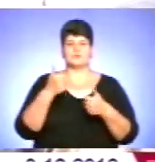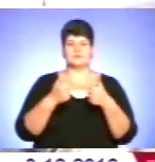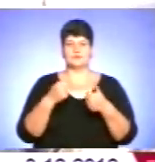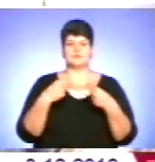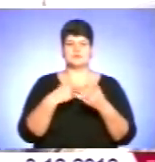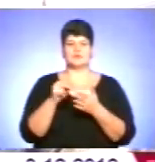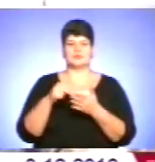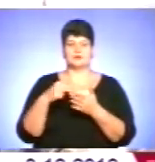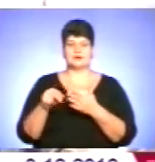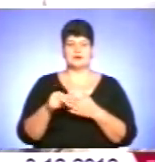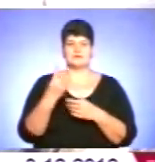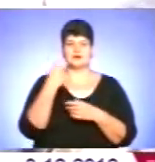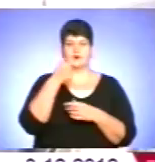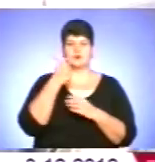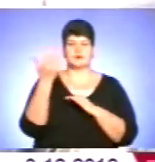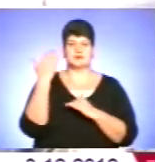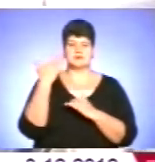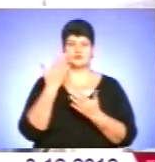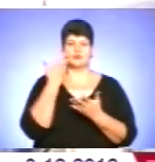прийнятий закон про тендерну закупівлю,